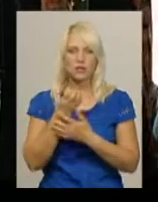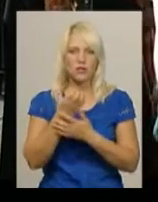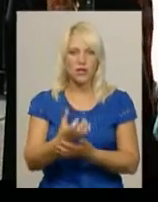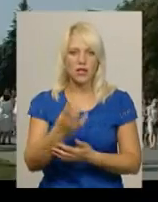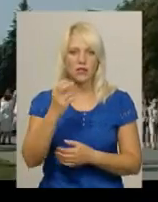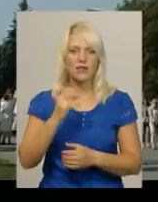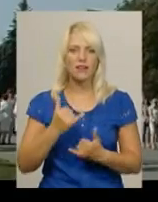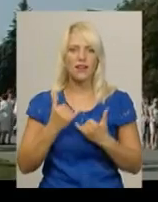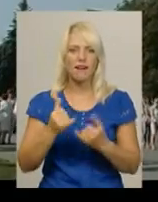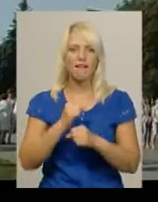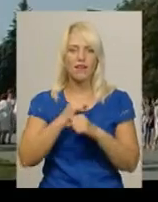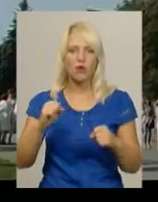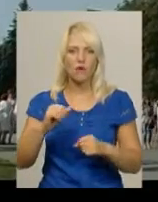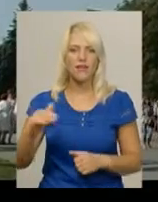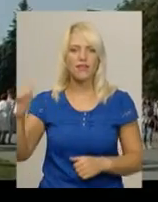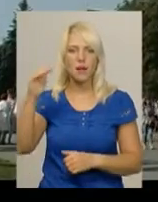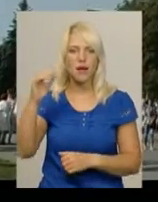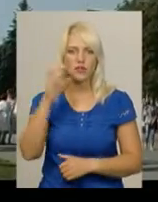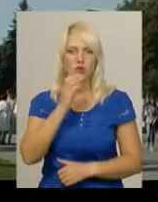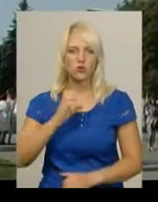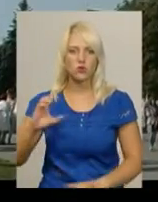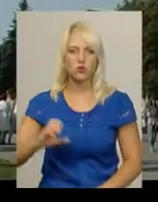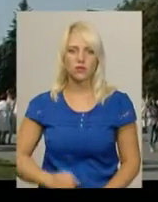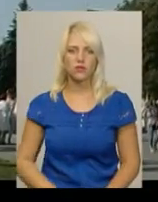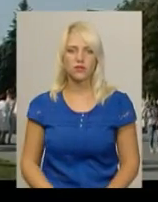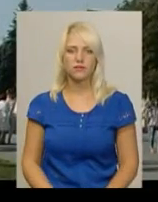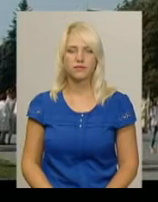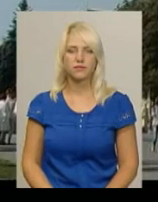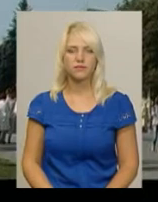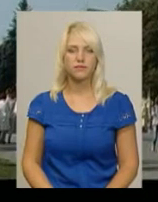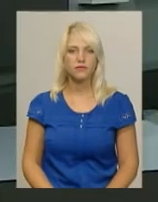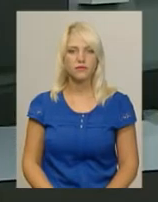Незалежності. Дарина Денисенко, Дем'ян Цегольник – Новини, Поділля, Центр.